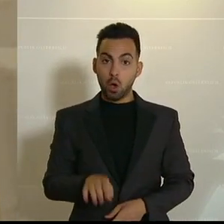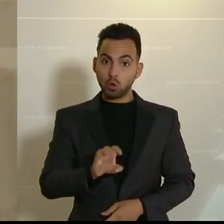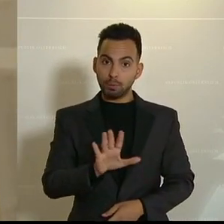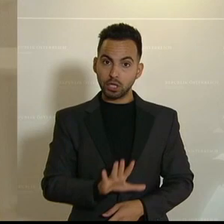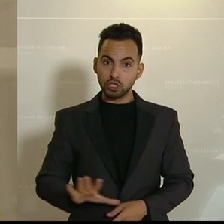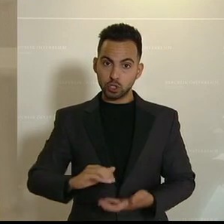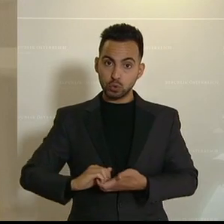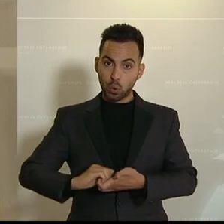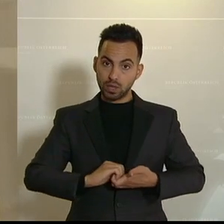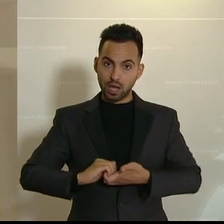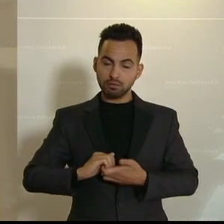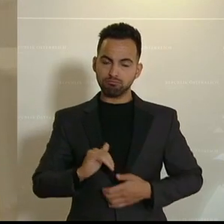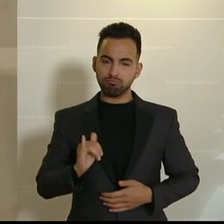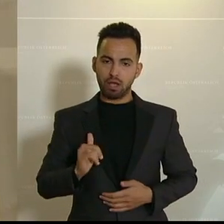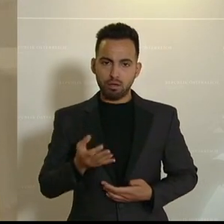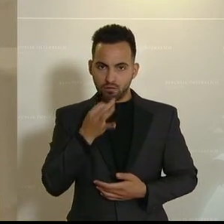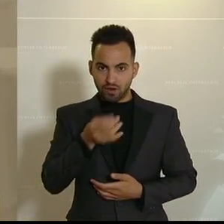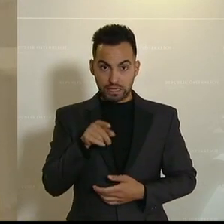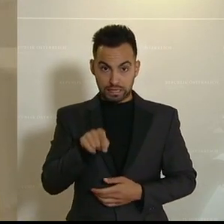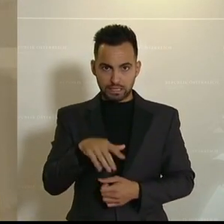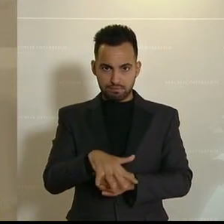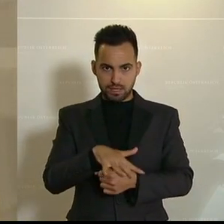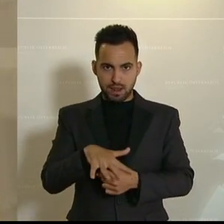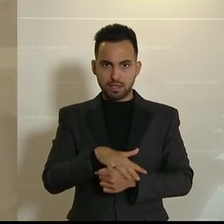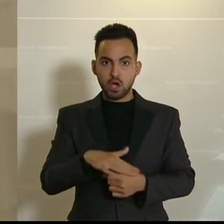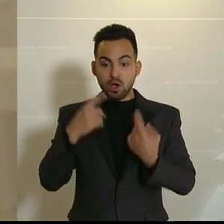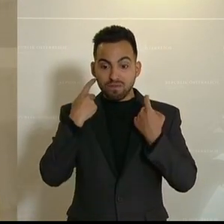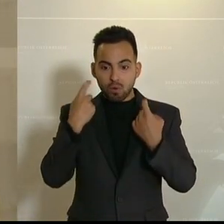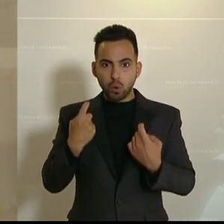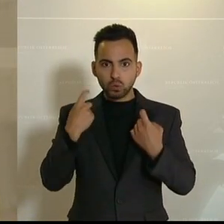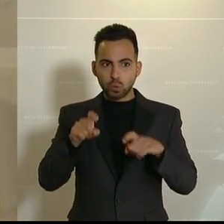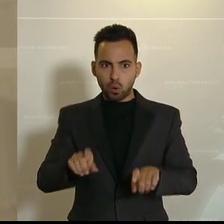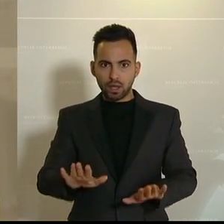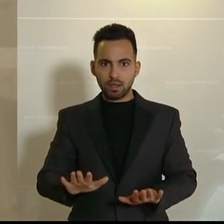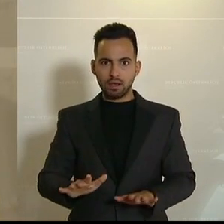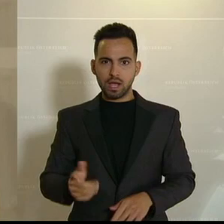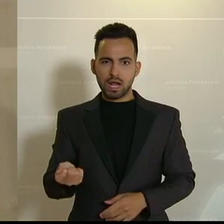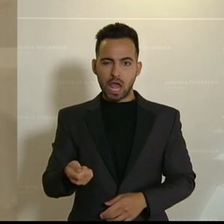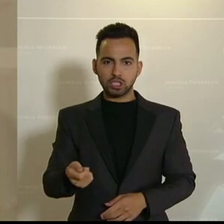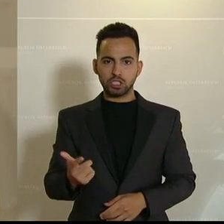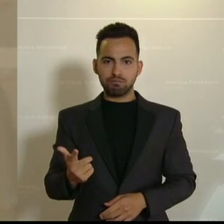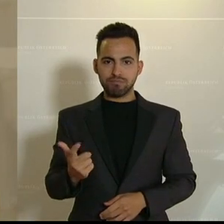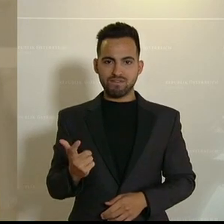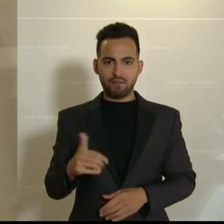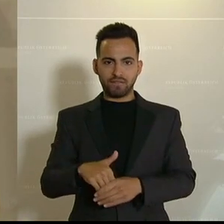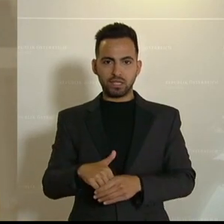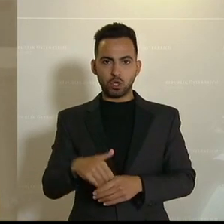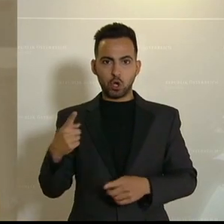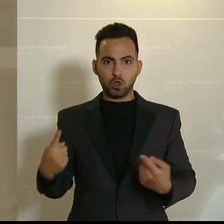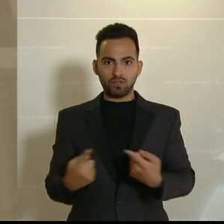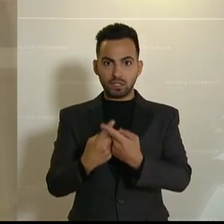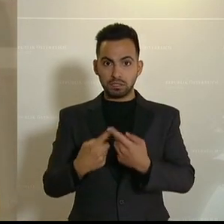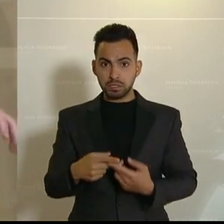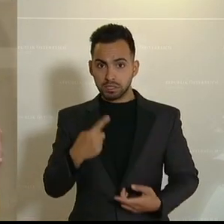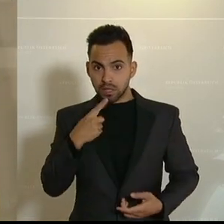europäischer Solidarität. In diesem Bereich zur Vorsorge klassischer bewaffneter Konflikte, und jetzt erzählen Sie mir